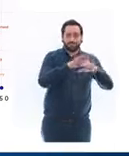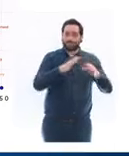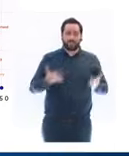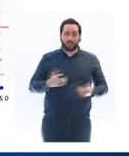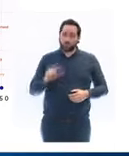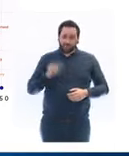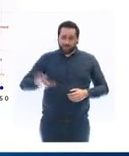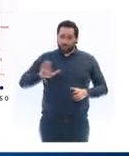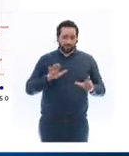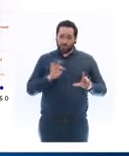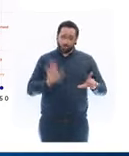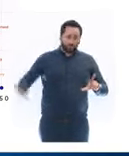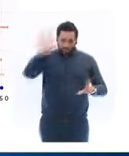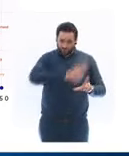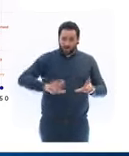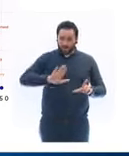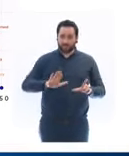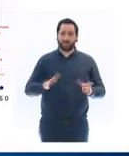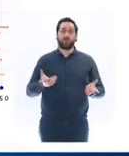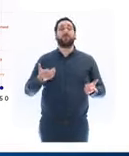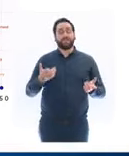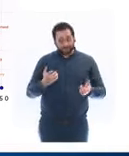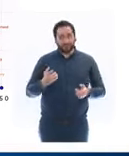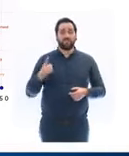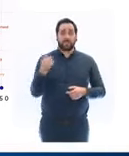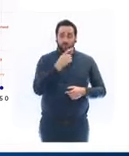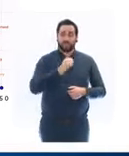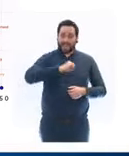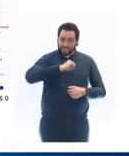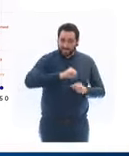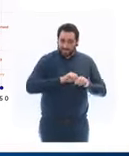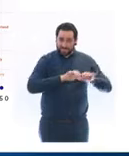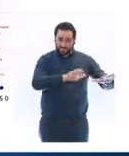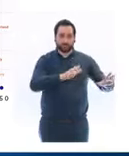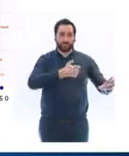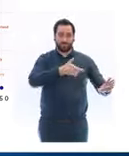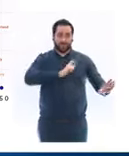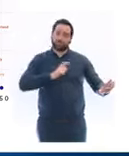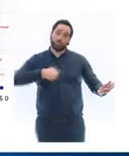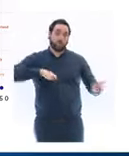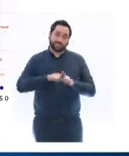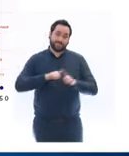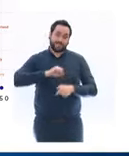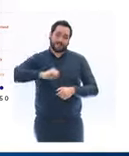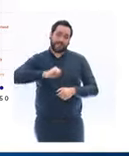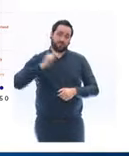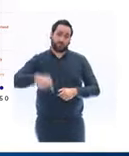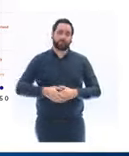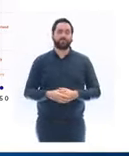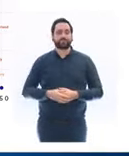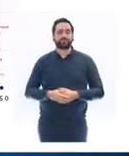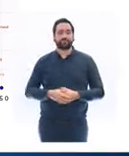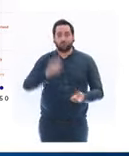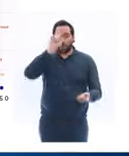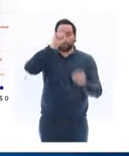accélère, alors nous devons accélérer également. L'objectif est simple, protéger